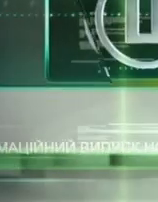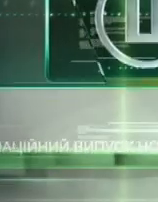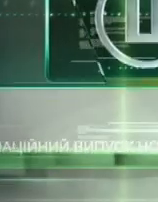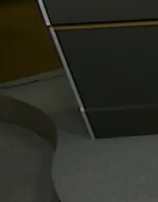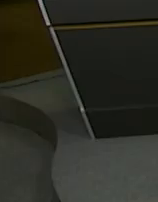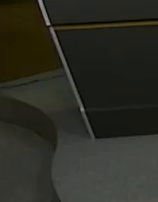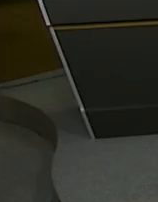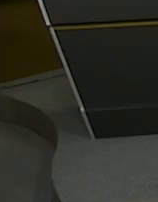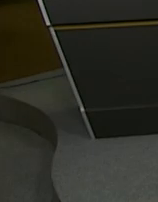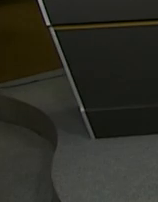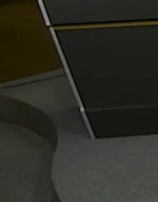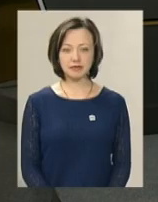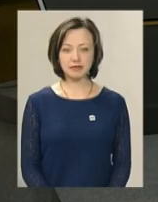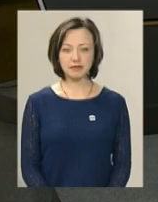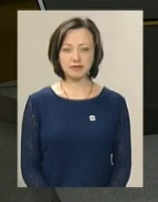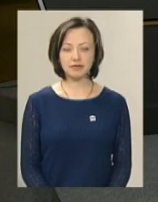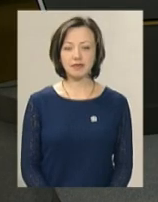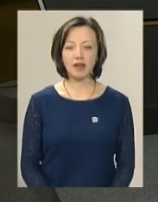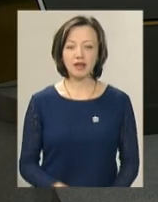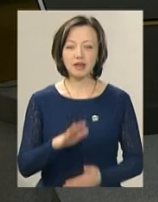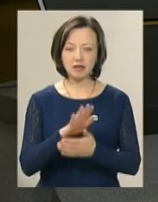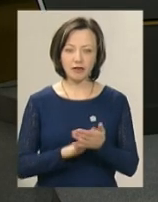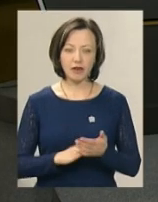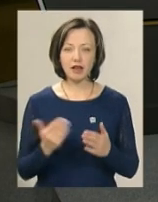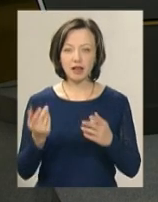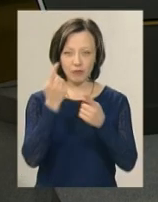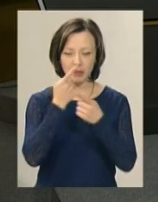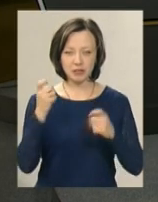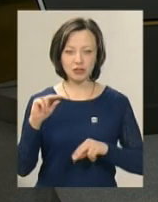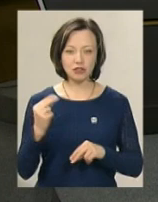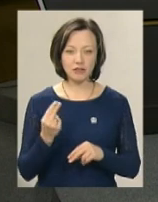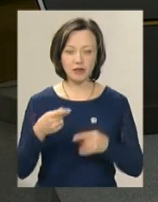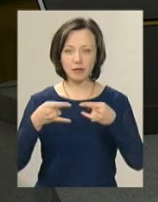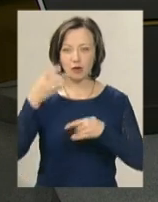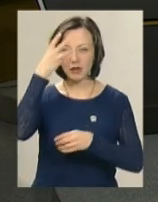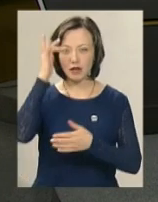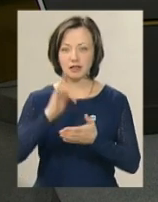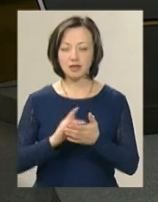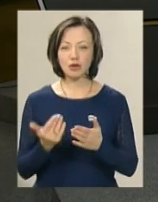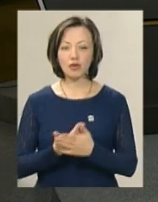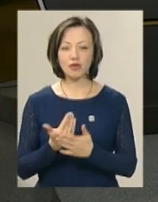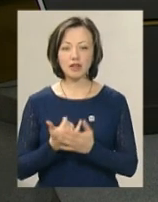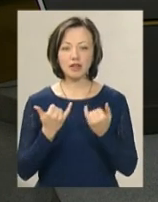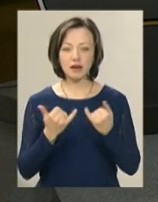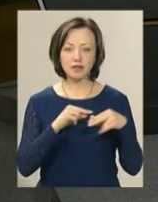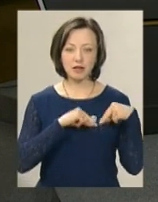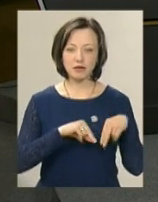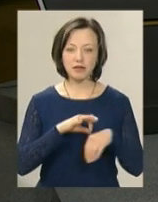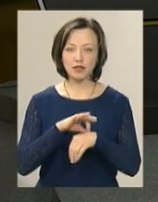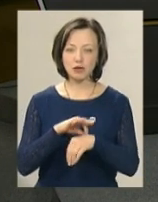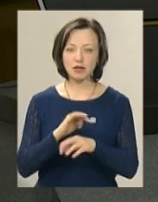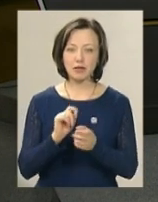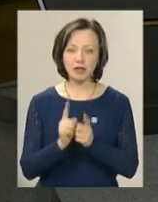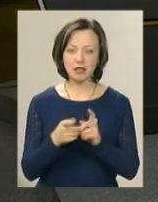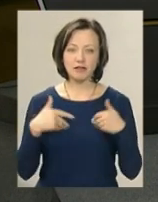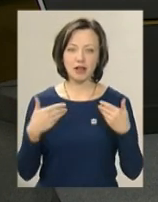Музика Триває інформаційний четвер на каналі Поділля Центр. На часі новини. У студії Олена Кеменяш і Ольга